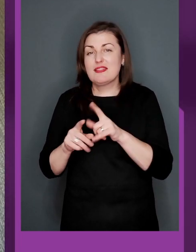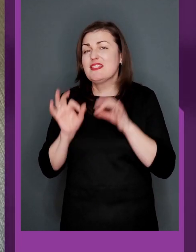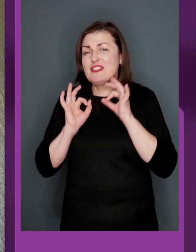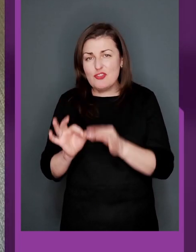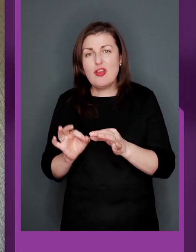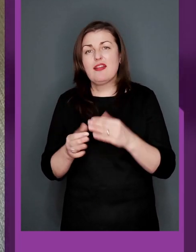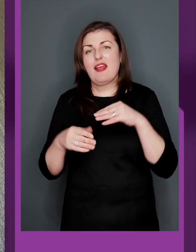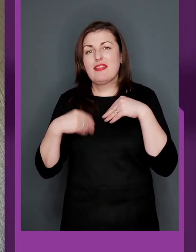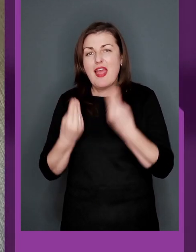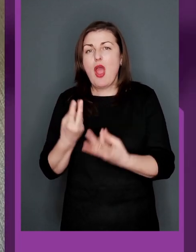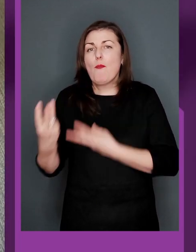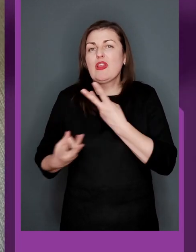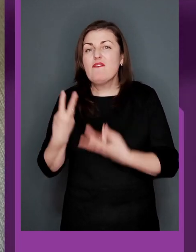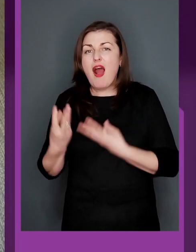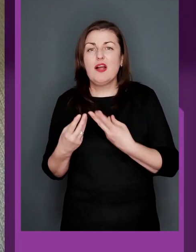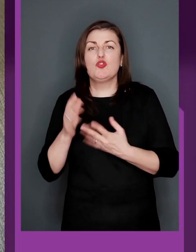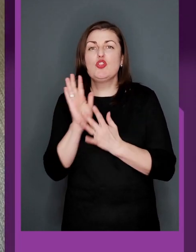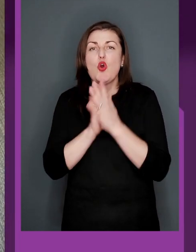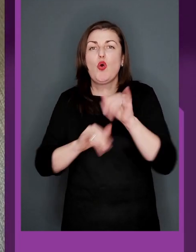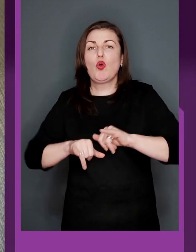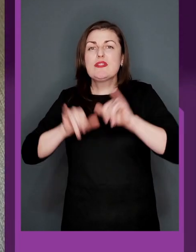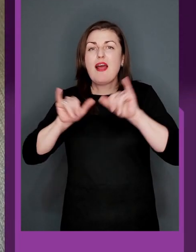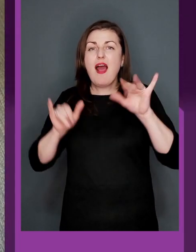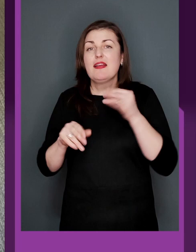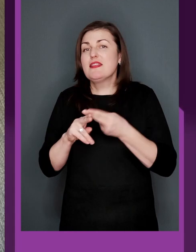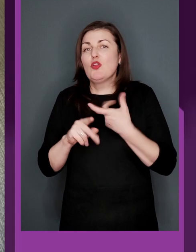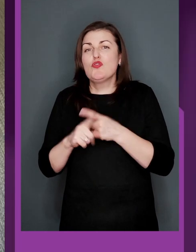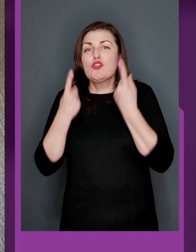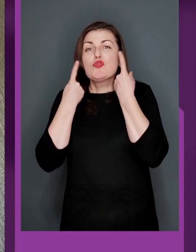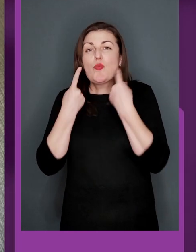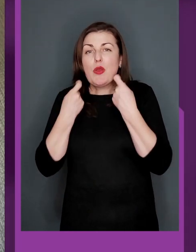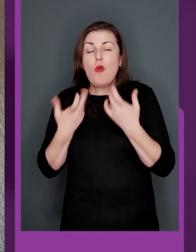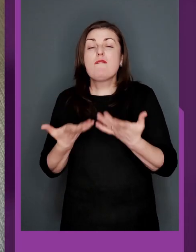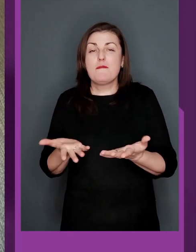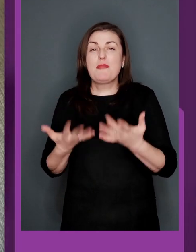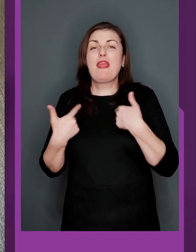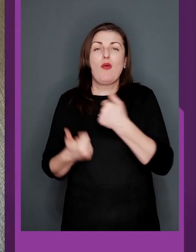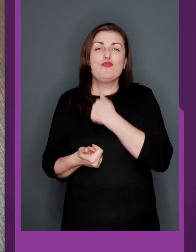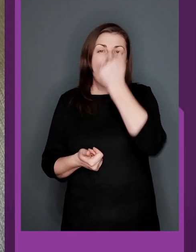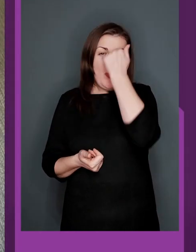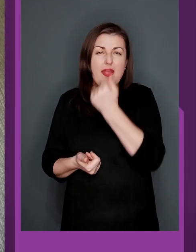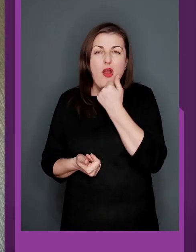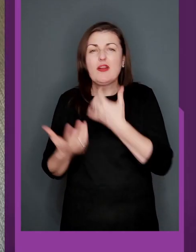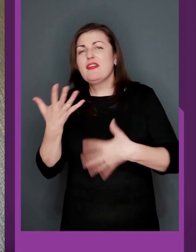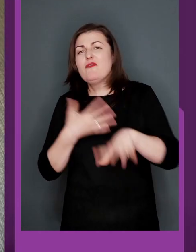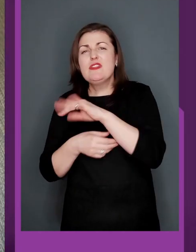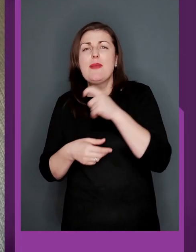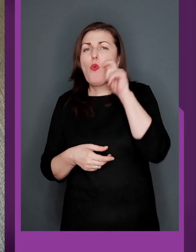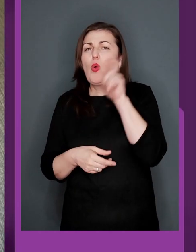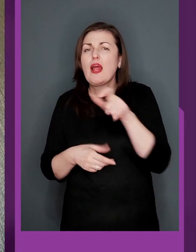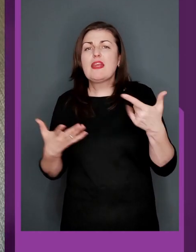близькі люди, то воно, звичайно, є мотивація, і вона зростає, і це дуже суперово. Тож я хочу